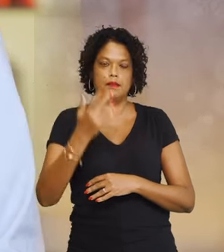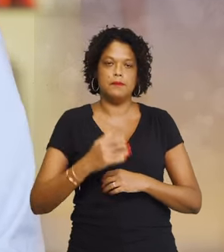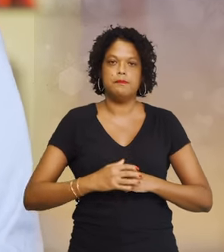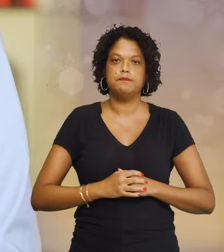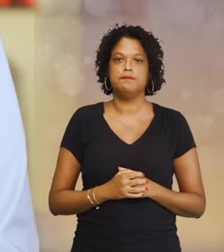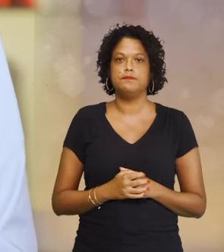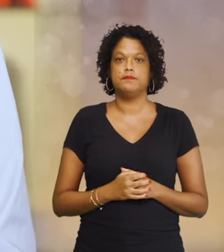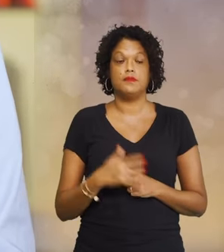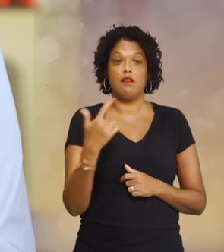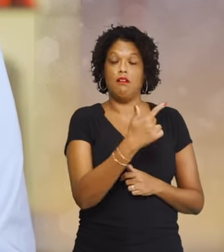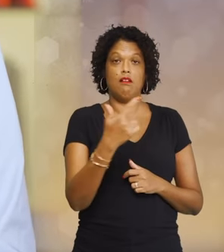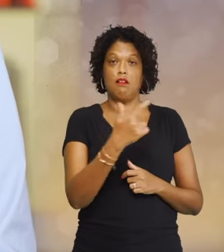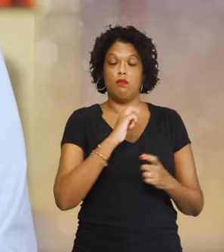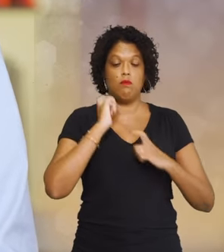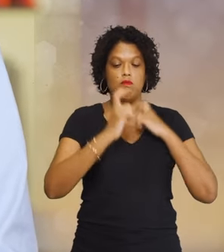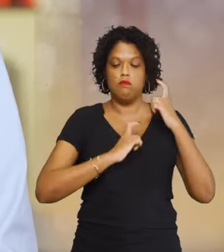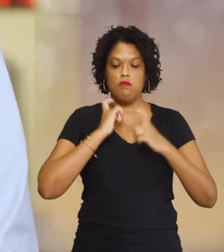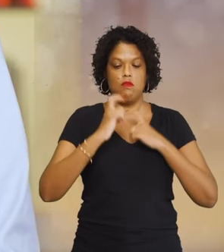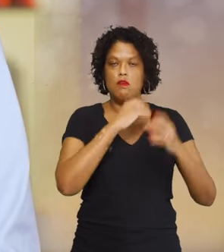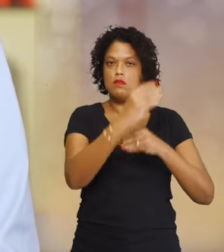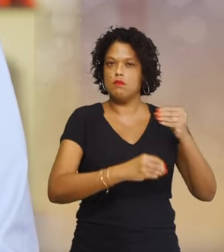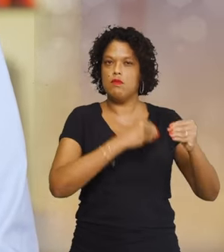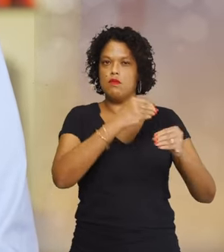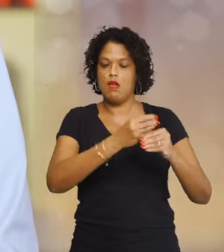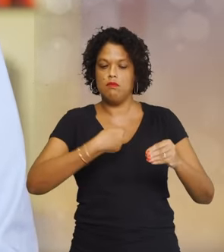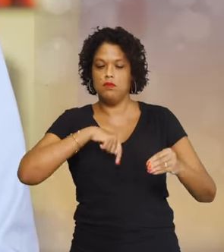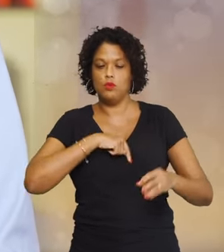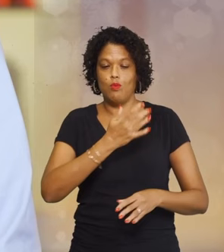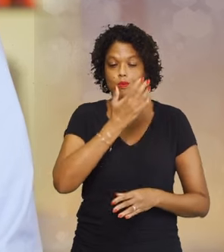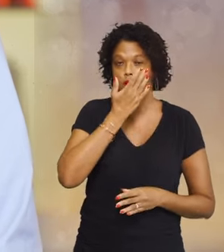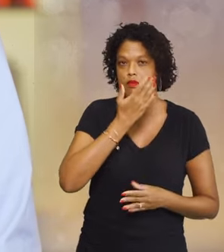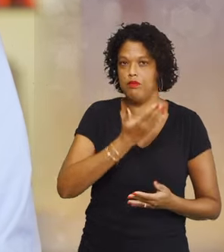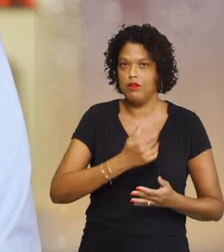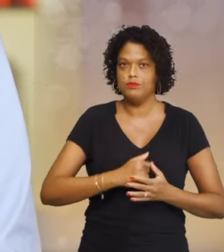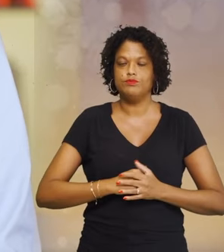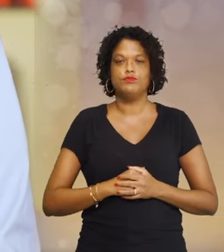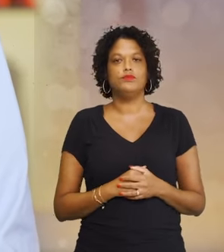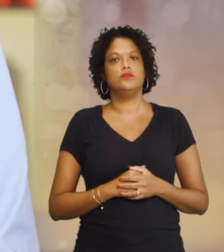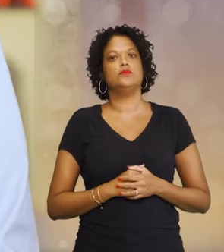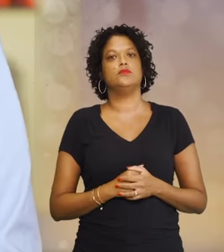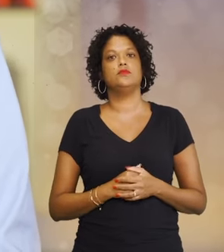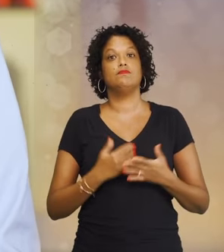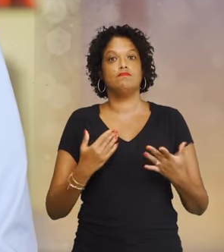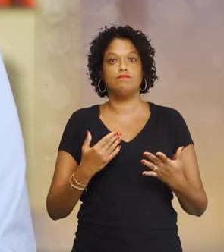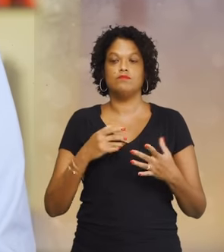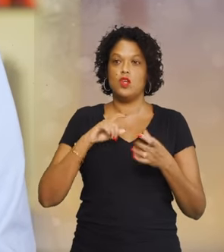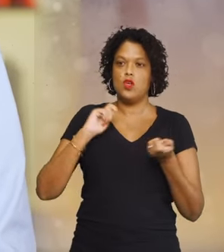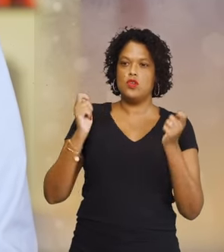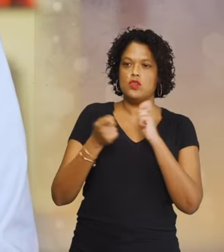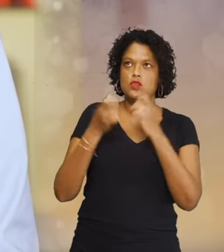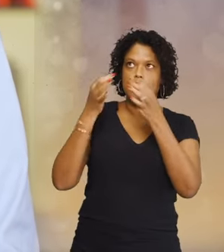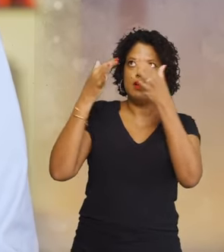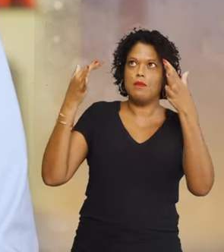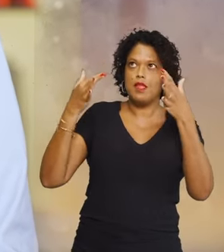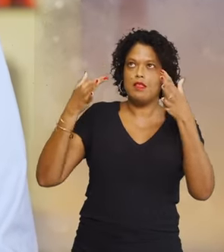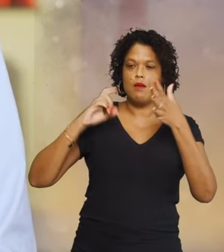-palestinienne. Ce sont des violences mondiales qui nous touchent de très près. Nous connaissons toujours des conséquences